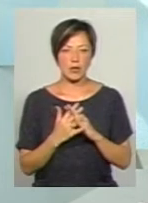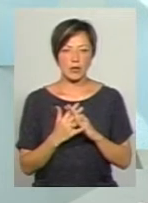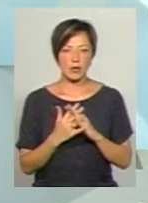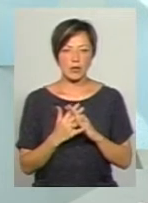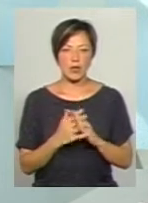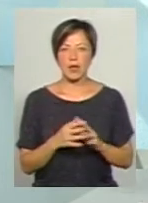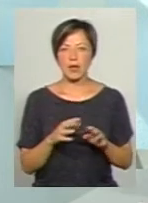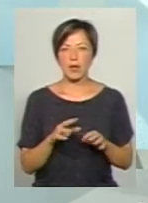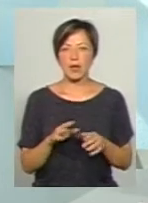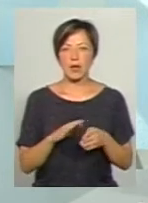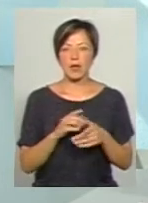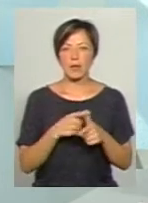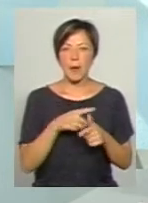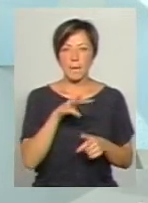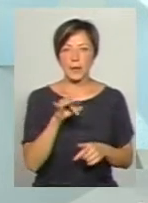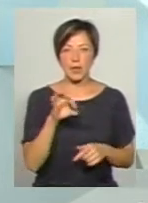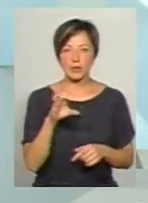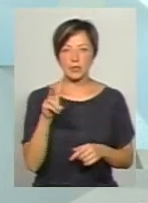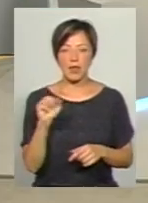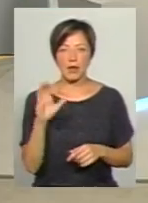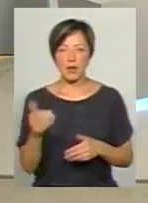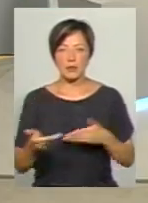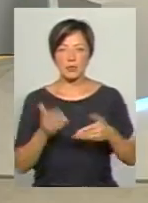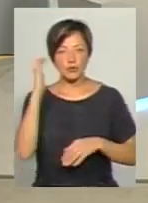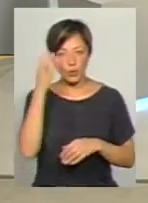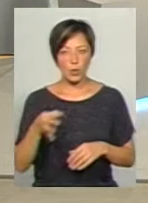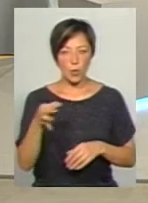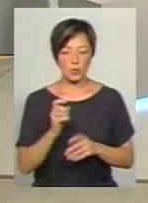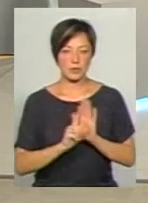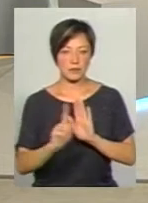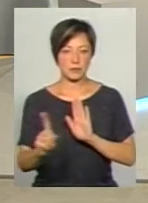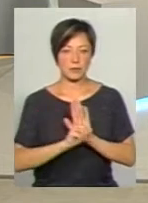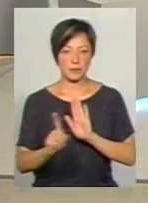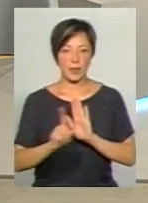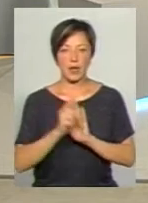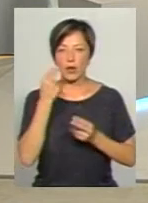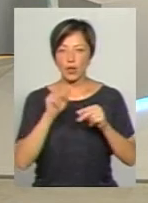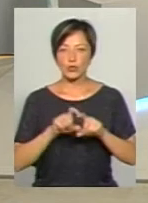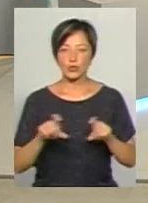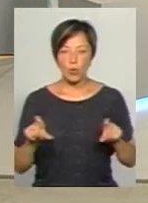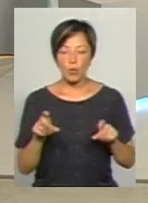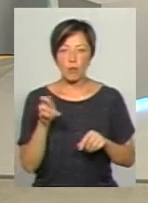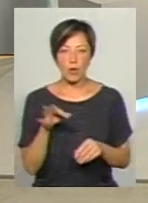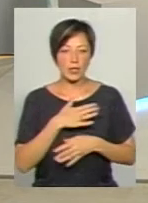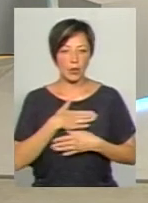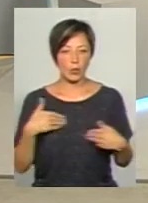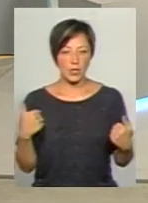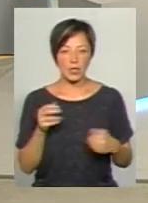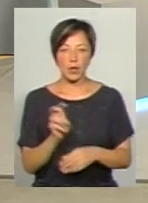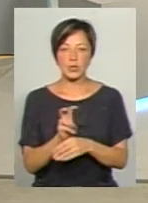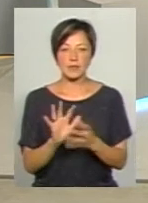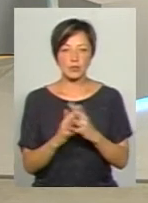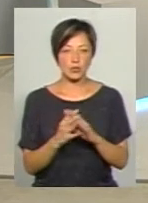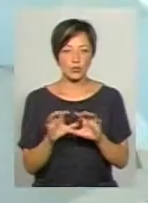Деліта, здається, вона добиралась пішки в Чорний острів в кращу школу воно, тому що вона не хотіла ходити в